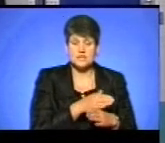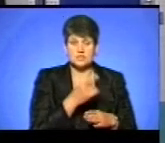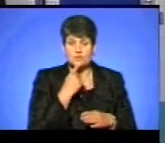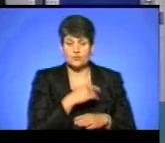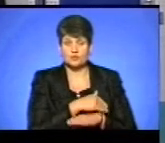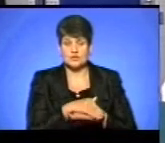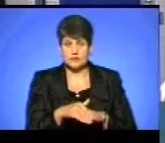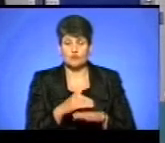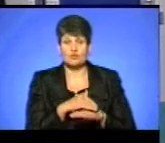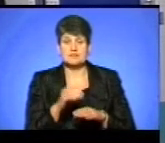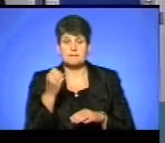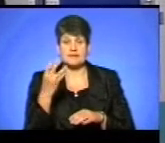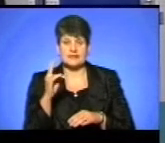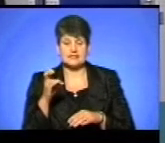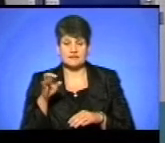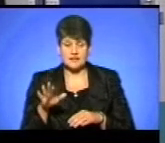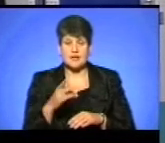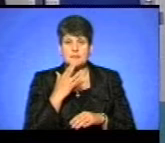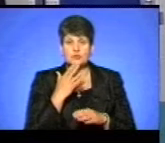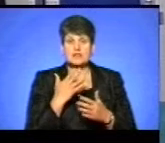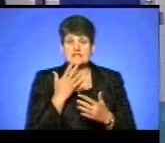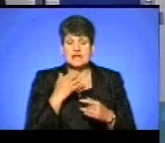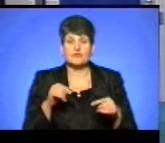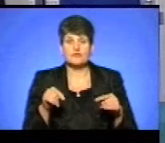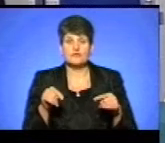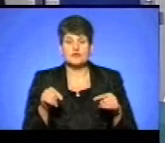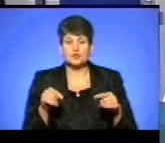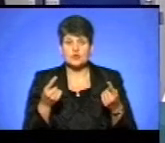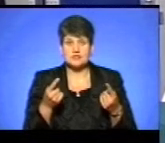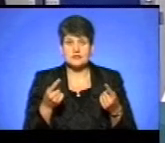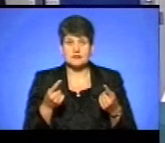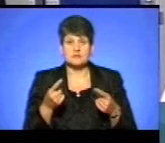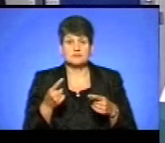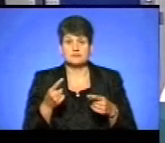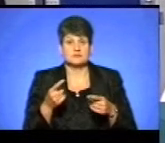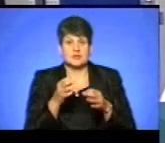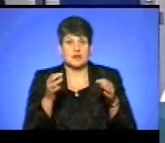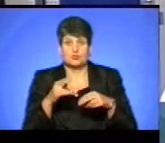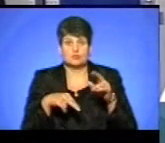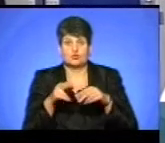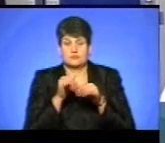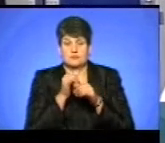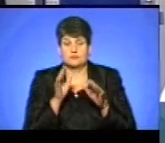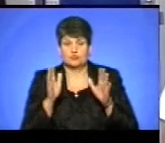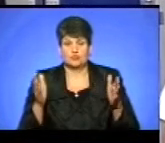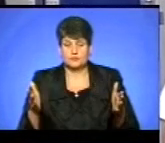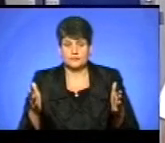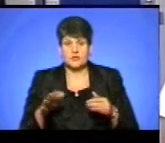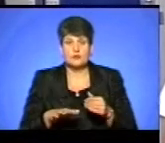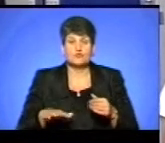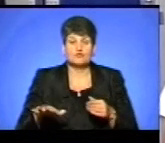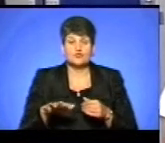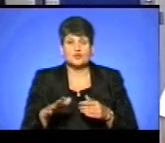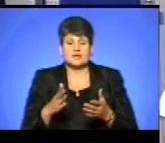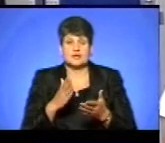15 квіртя, і парком національного відродження ніякої забудови бути не могло. Тим більше, в зонінгу,